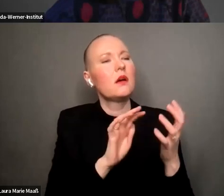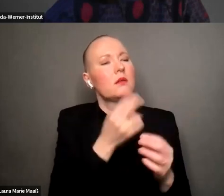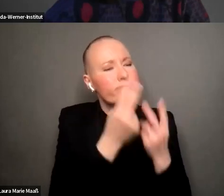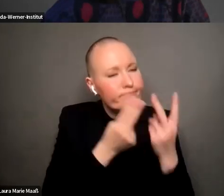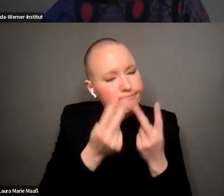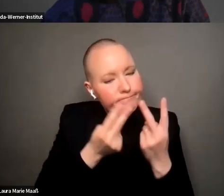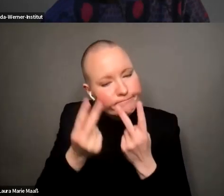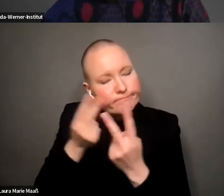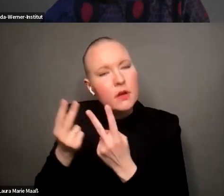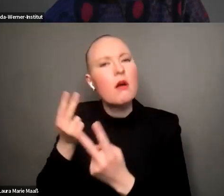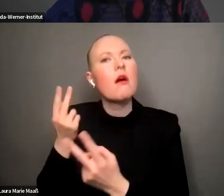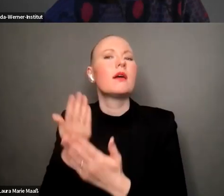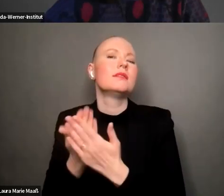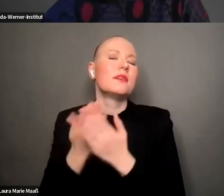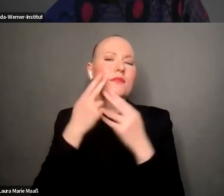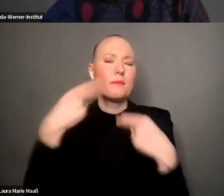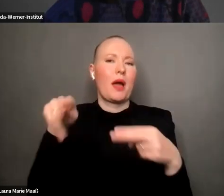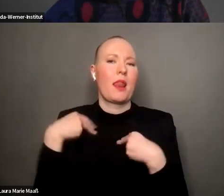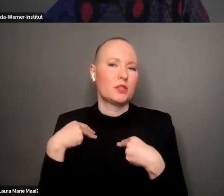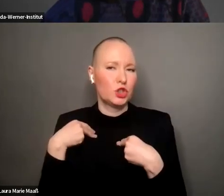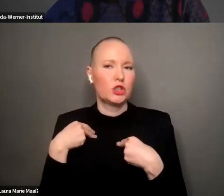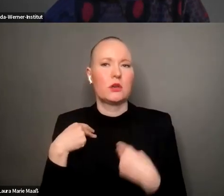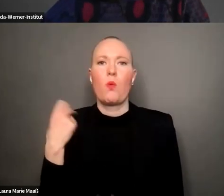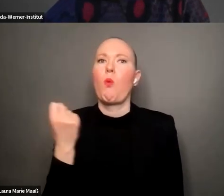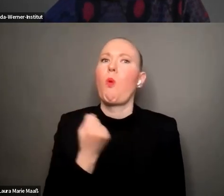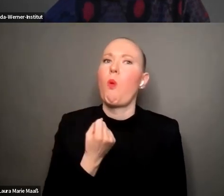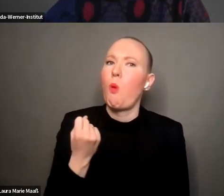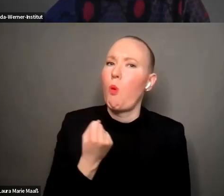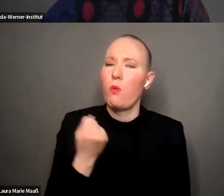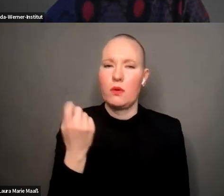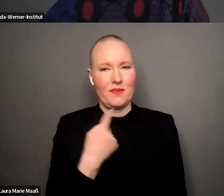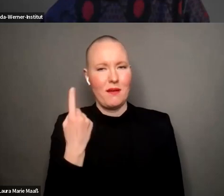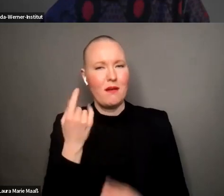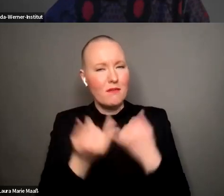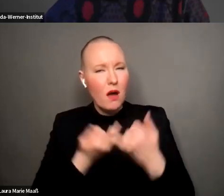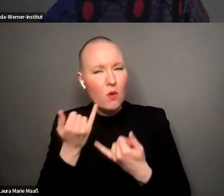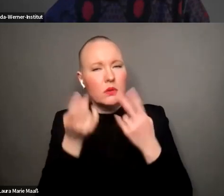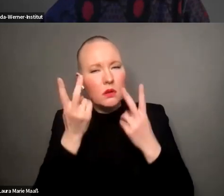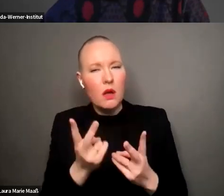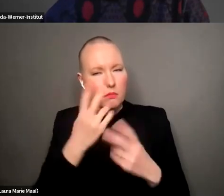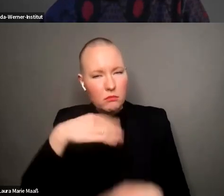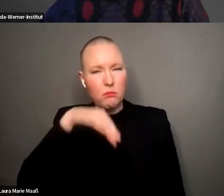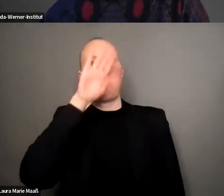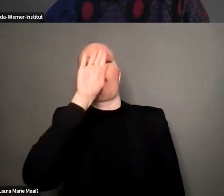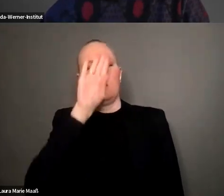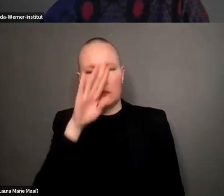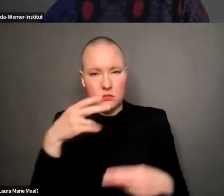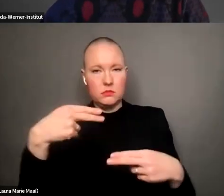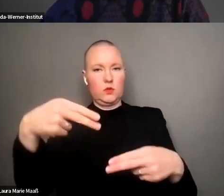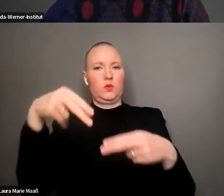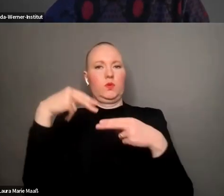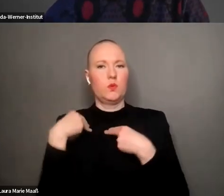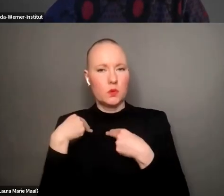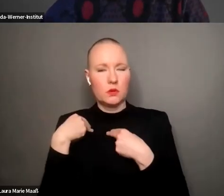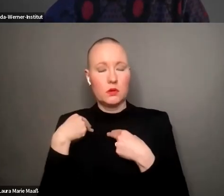auch so dieser backlash deutlich wird für uns frauen und das was du gerade beschrieben hast dass wir da auch noch mal durch die